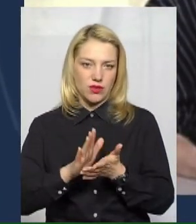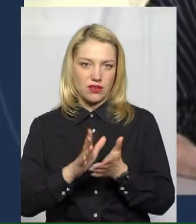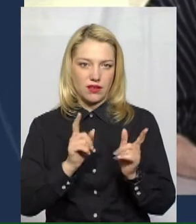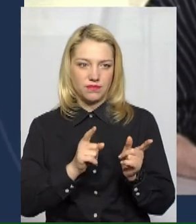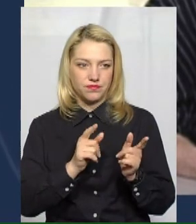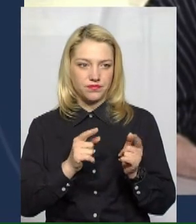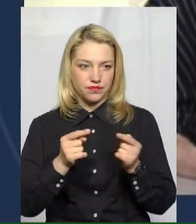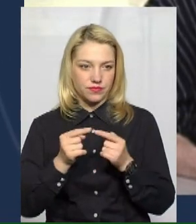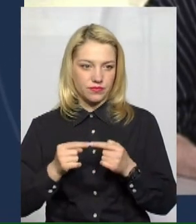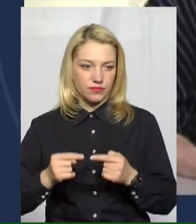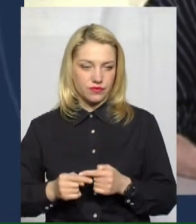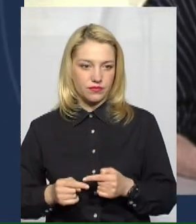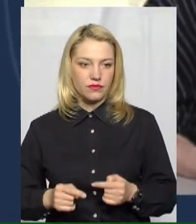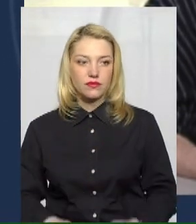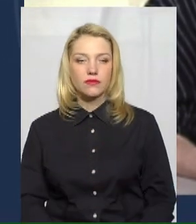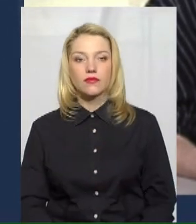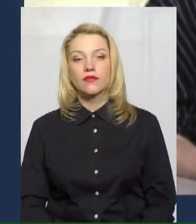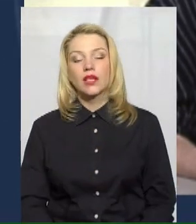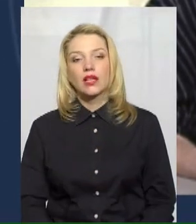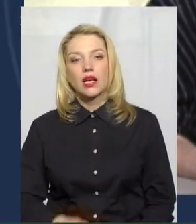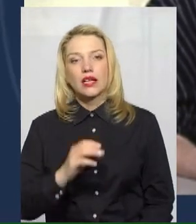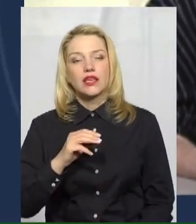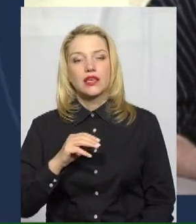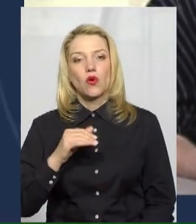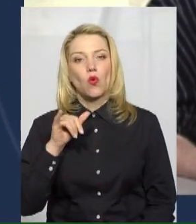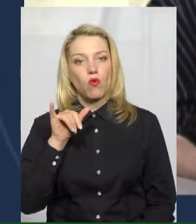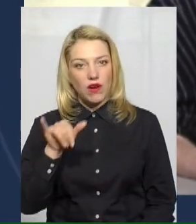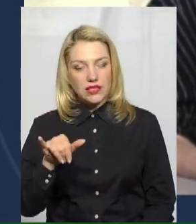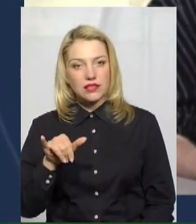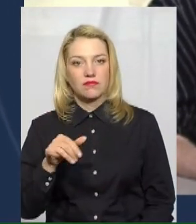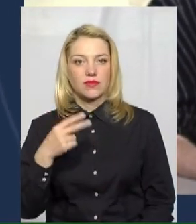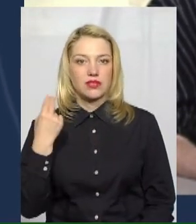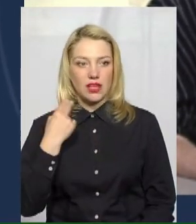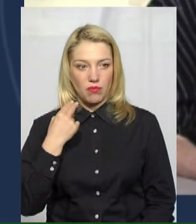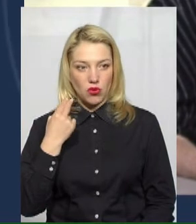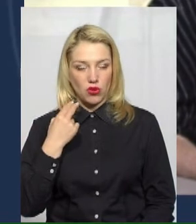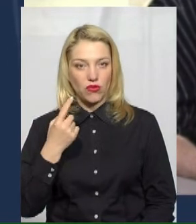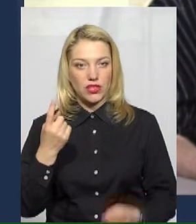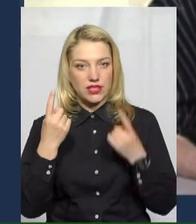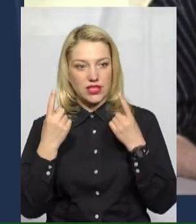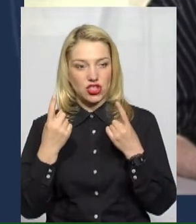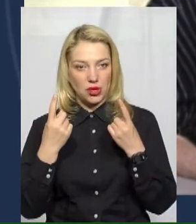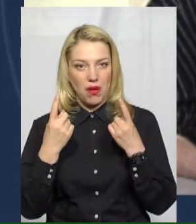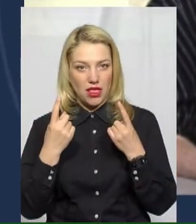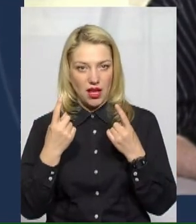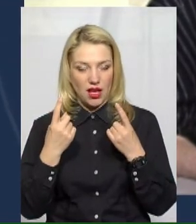Пане Степане, скажіть, будь ласка, з огляду на те, що у вас заборгованість така чимала споживачів.